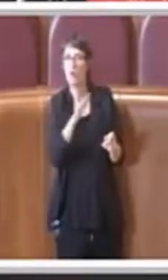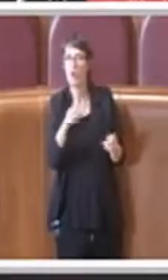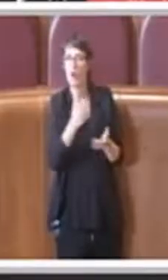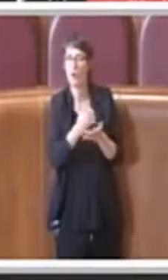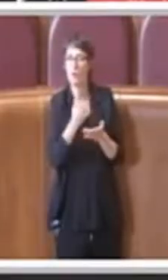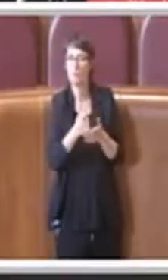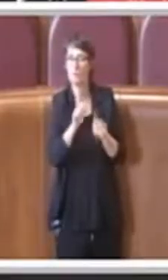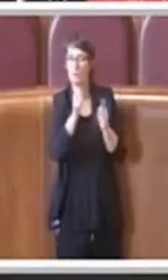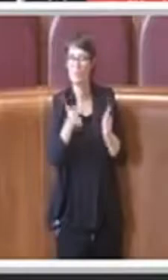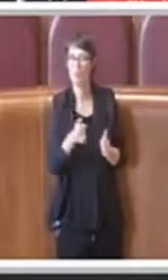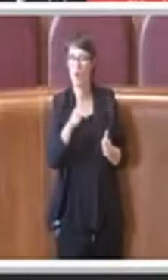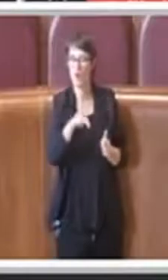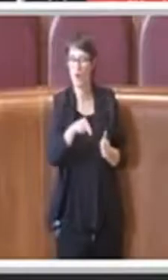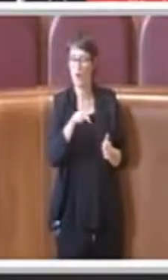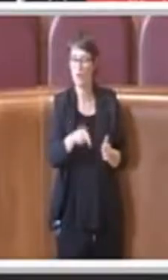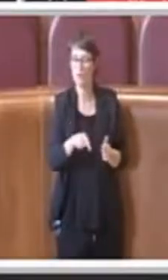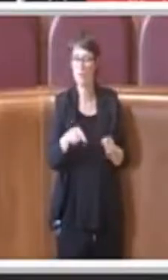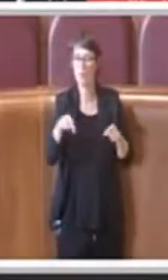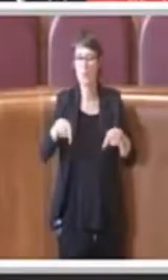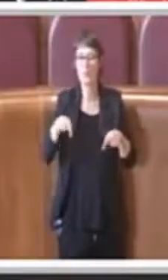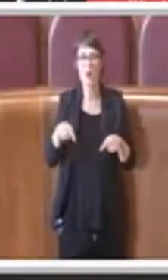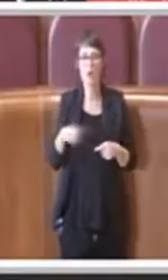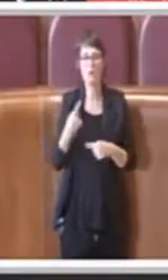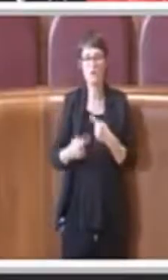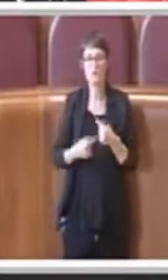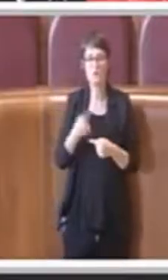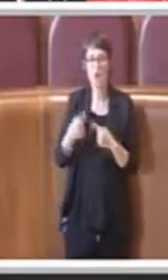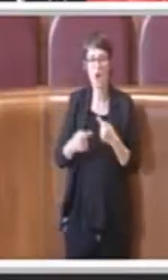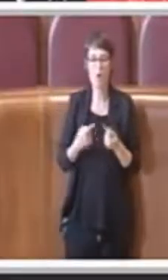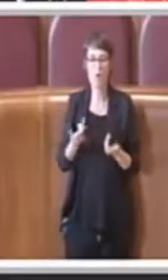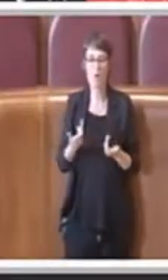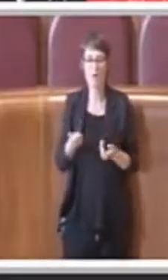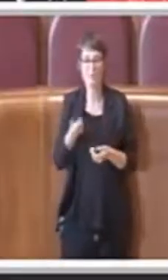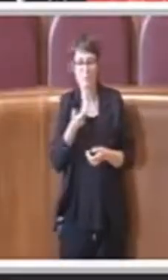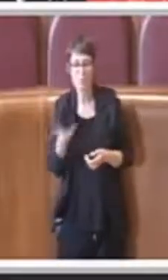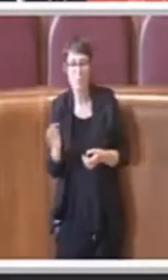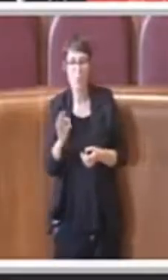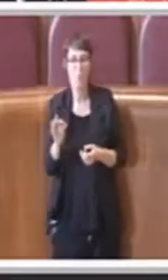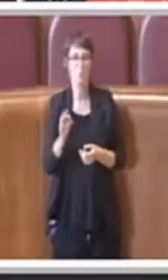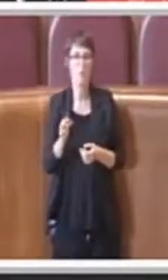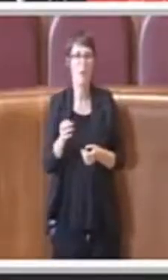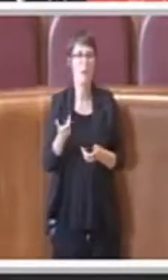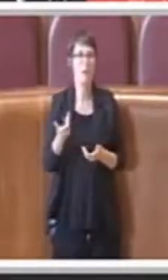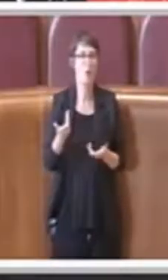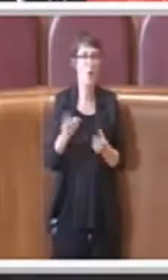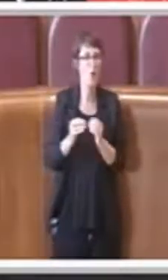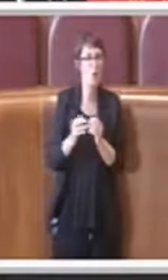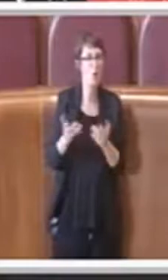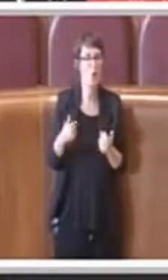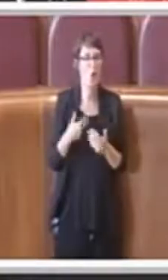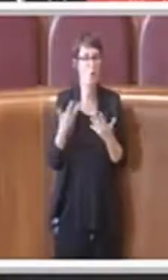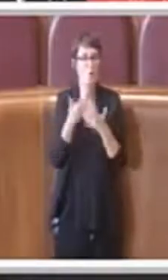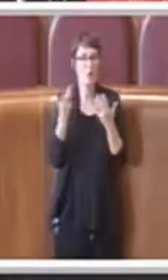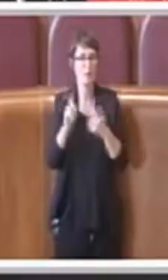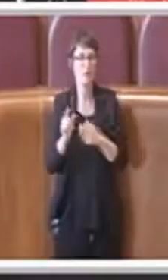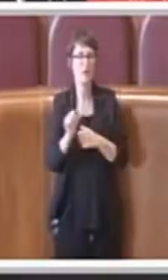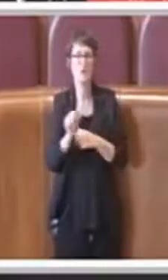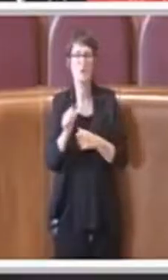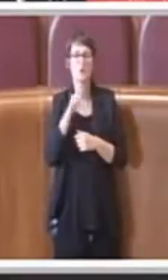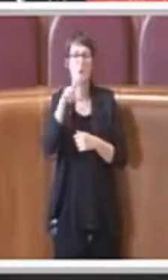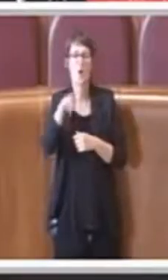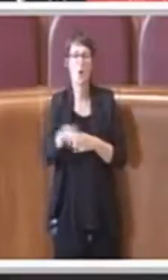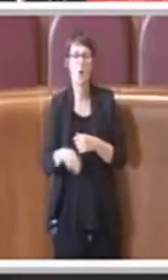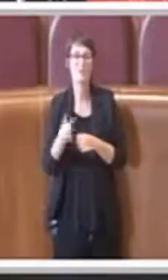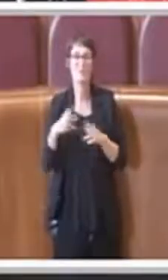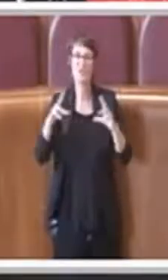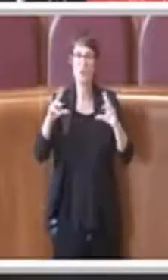licenze, ma semplicemente si prevede la possibilità di una riserva nelle prossime concessioni di nuove